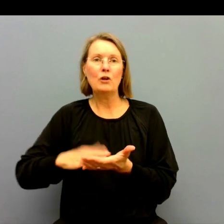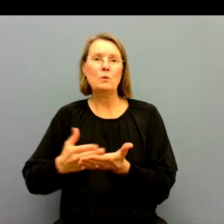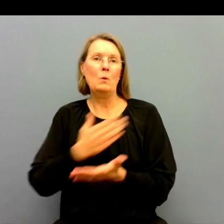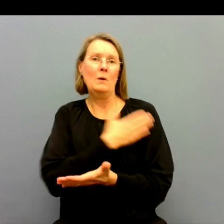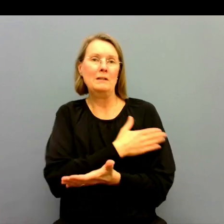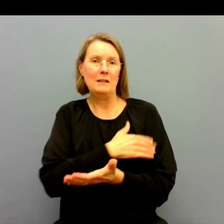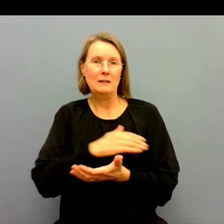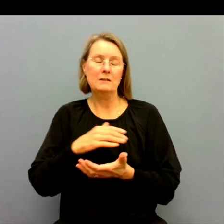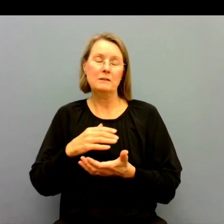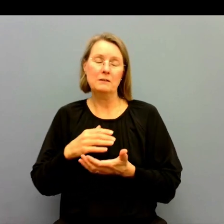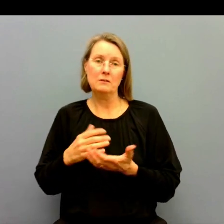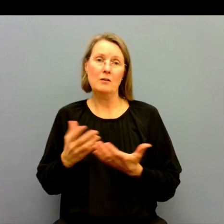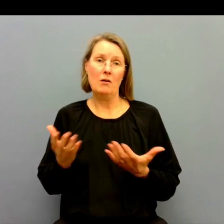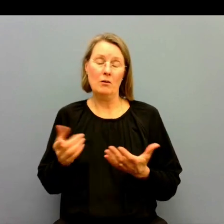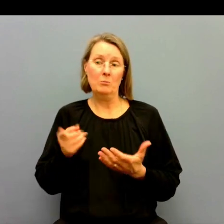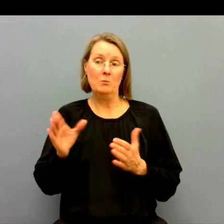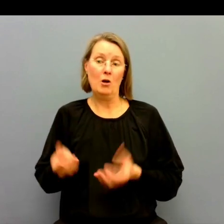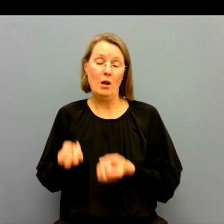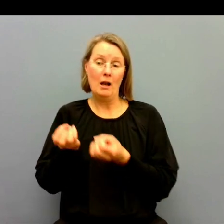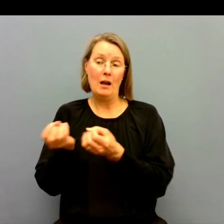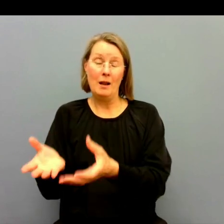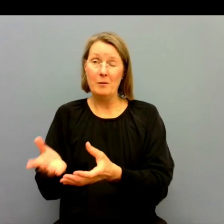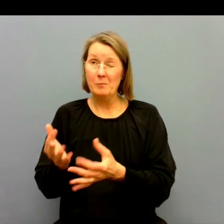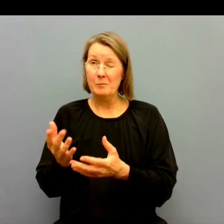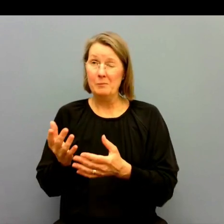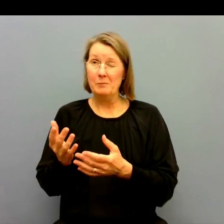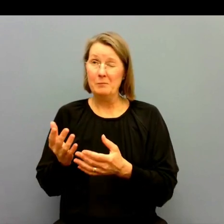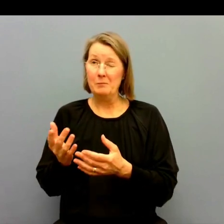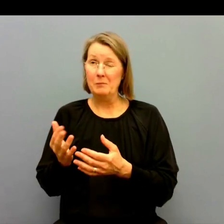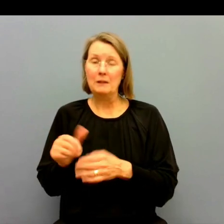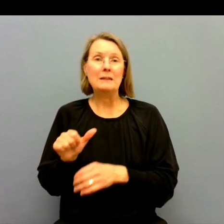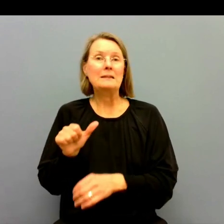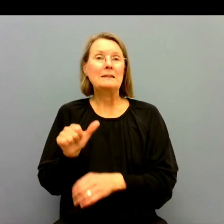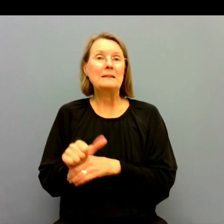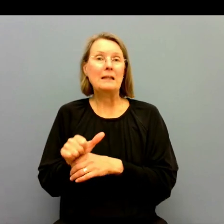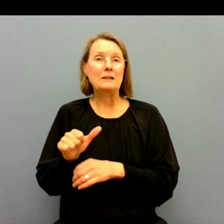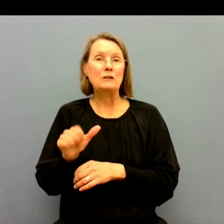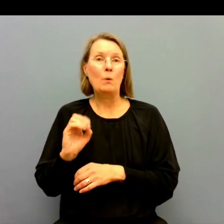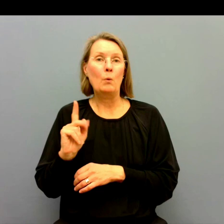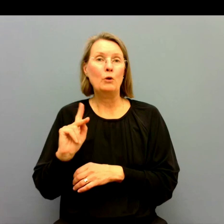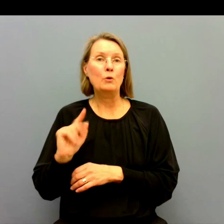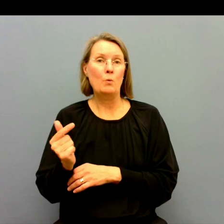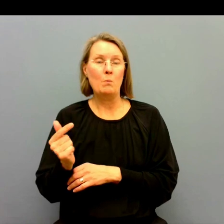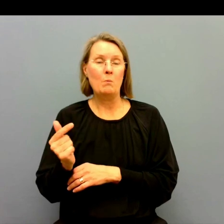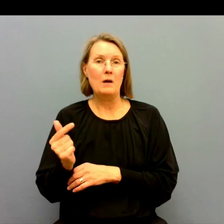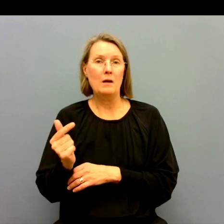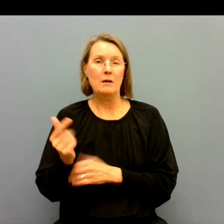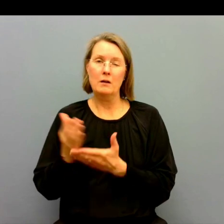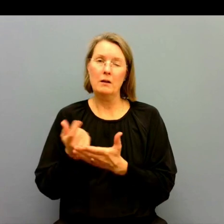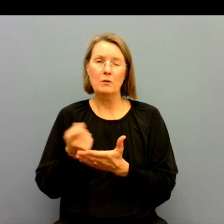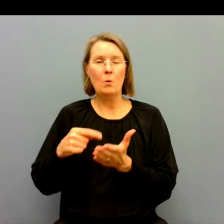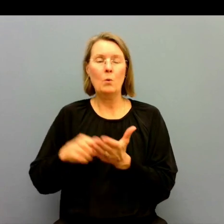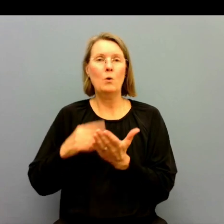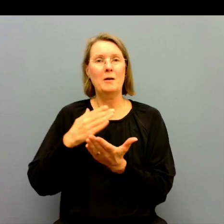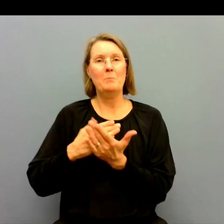för tolktjänst. Och det lämnades 16 oktober om jag inte minns fel. Någonstans mitten av oktober i alla fall